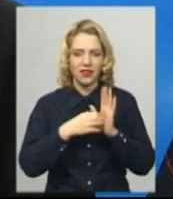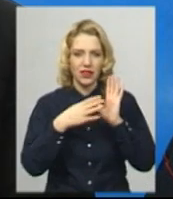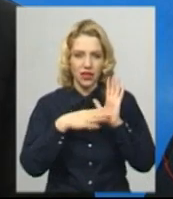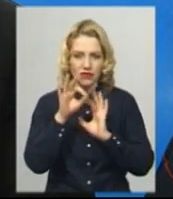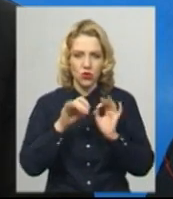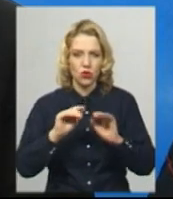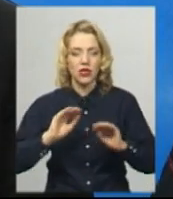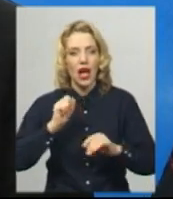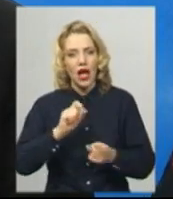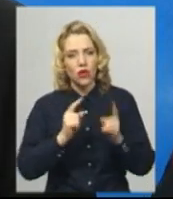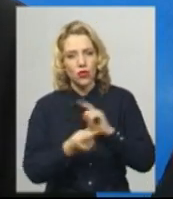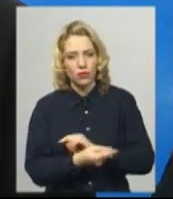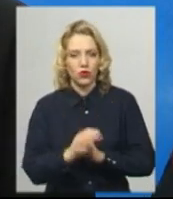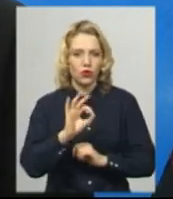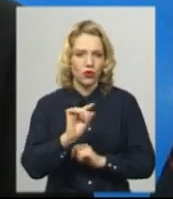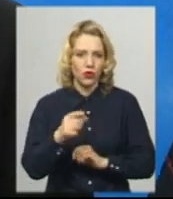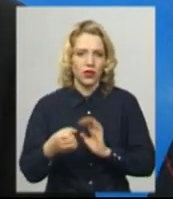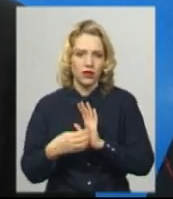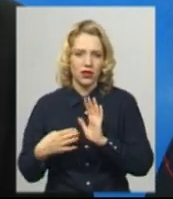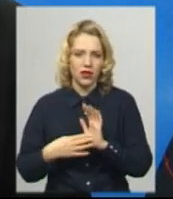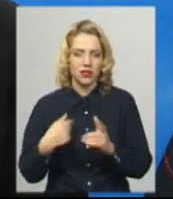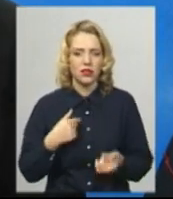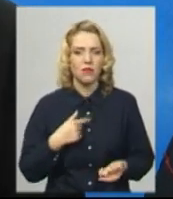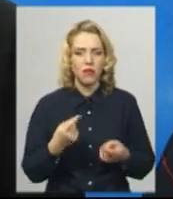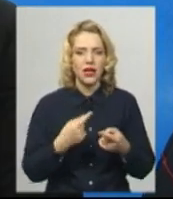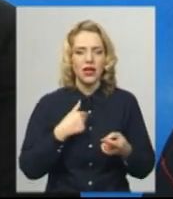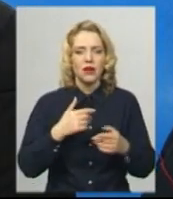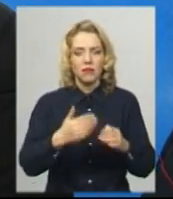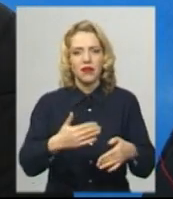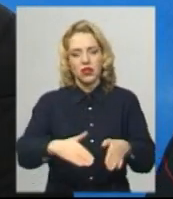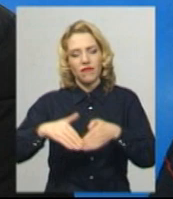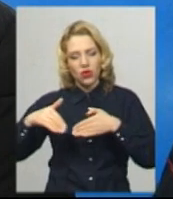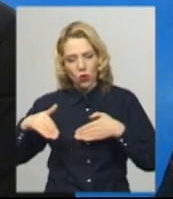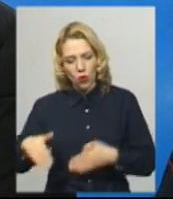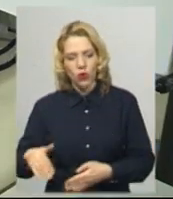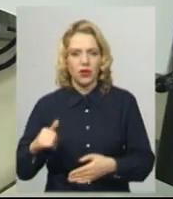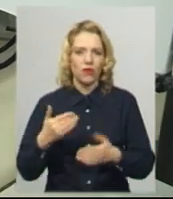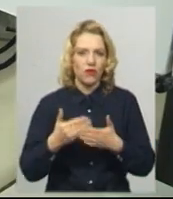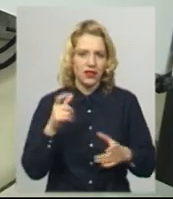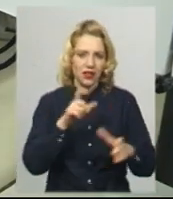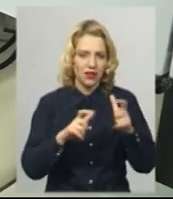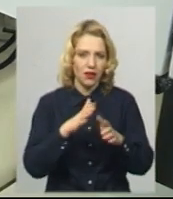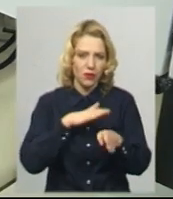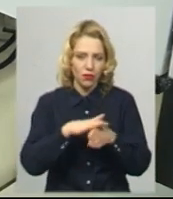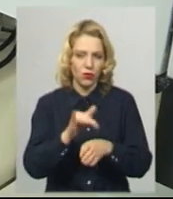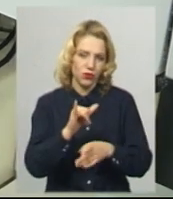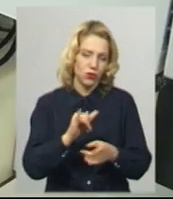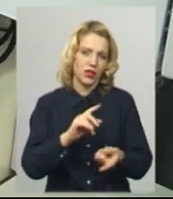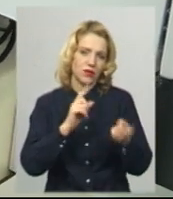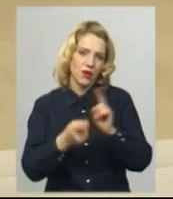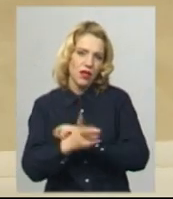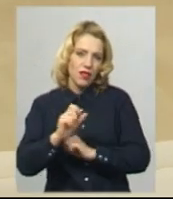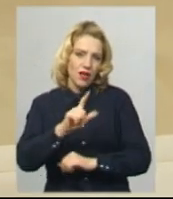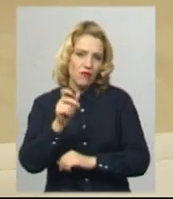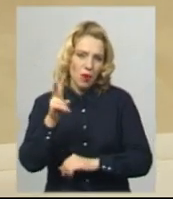ми відходимо від залишкової хлорорганіки, від змішаних оксидантів і вода стає європейської якості. У черзі на такі станції, каже Алла